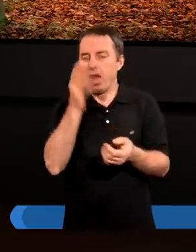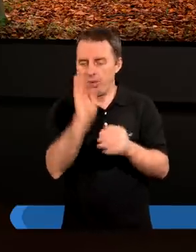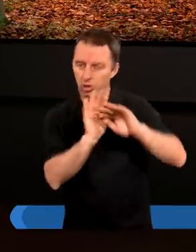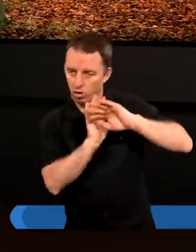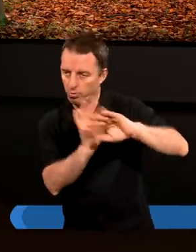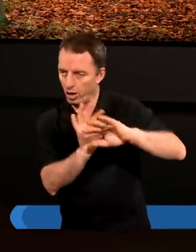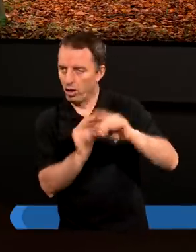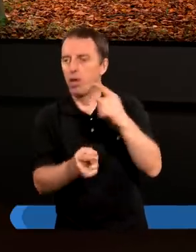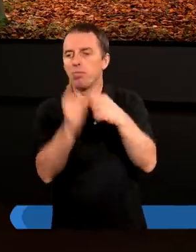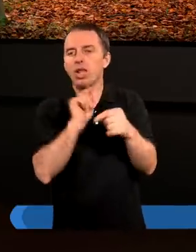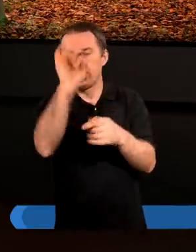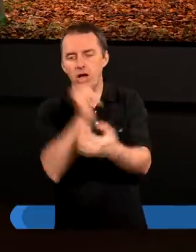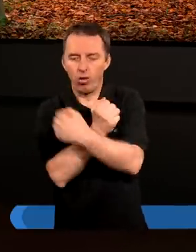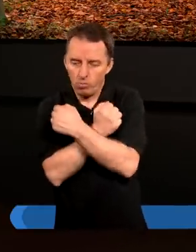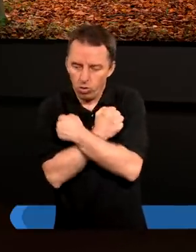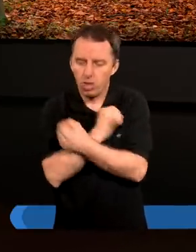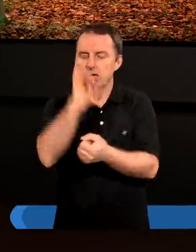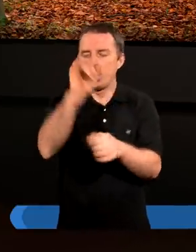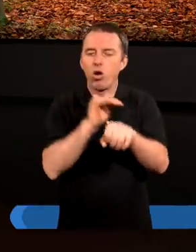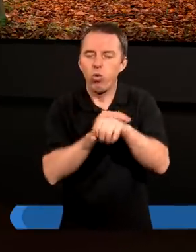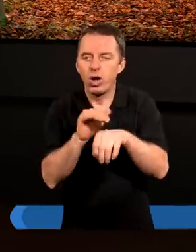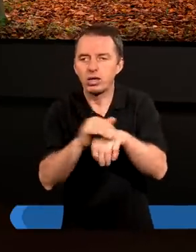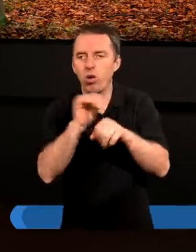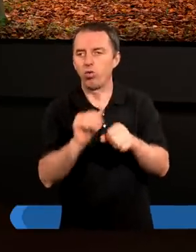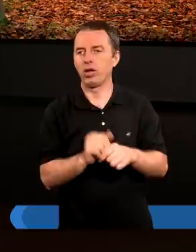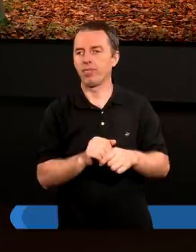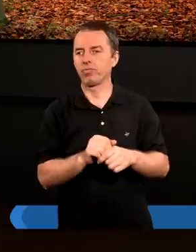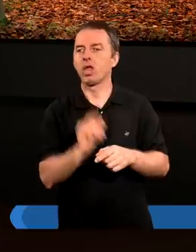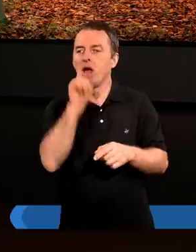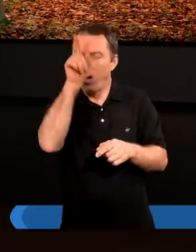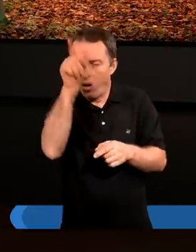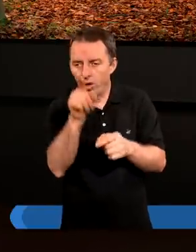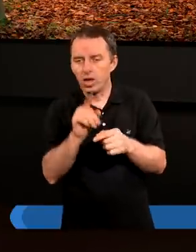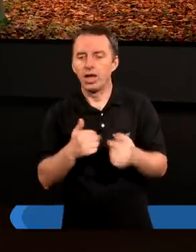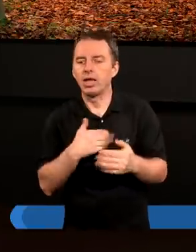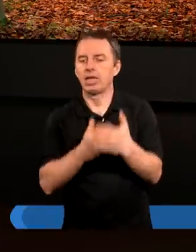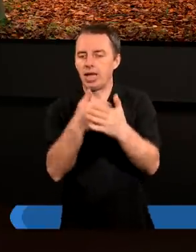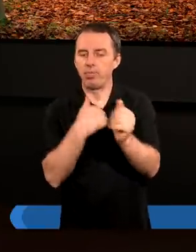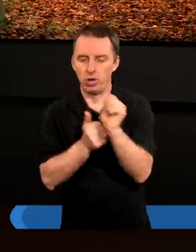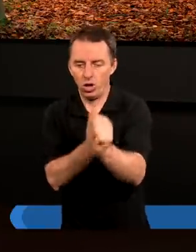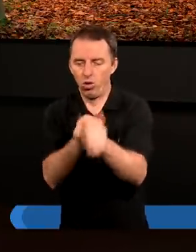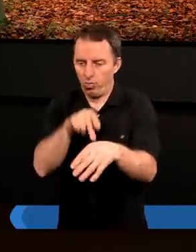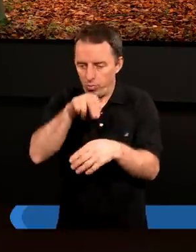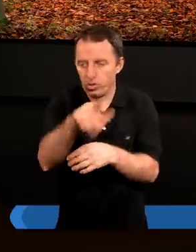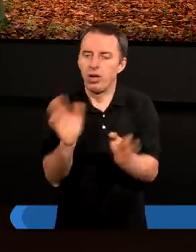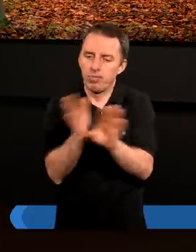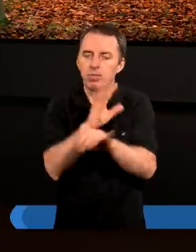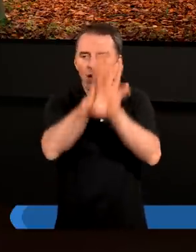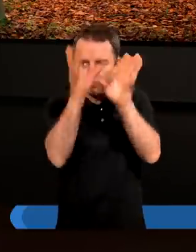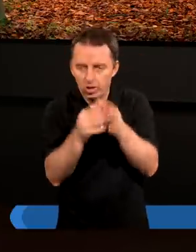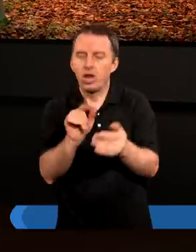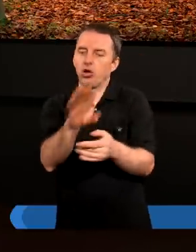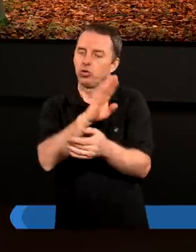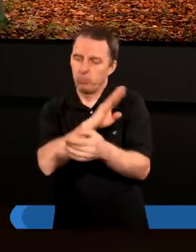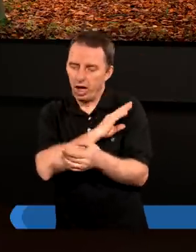bronił przed Jego miłością, przed Jego łaską, a On za mną jednak pójdzie i mimo wszystko ta